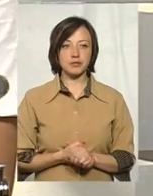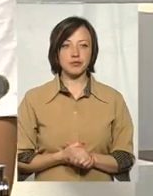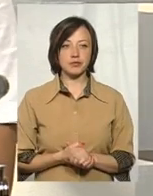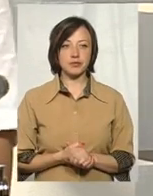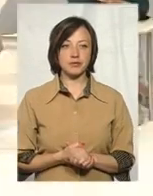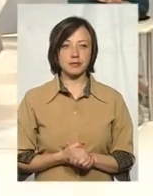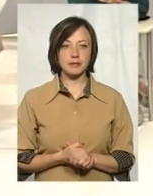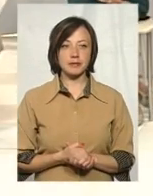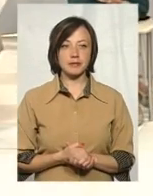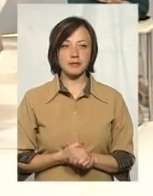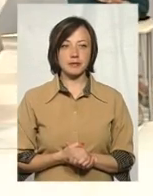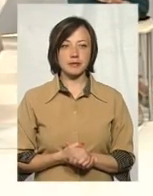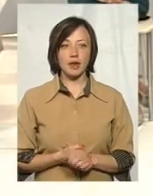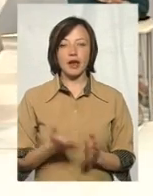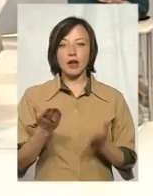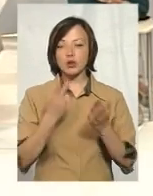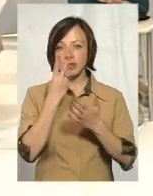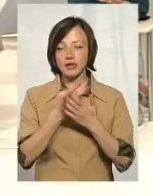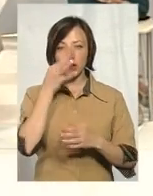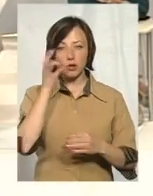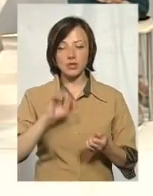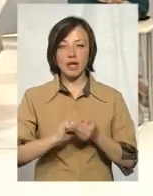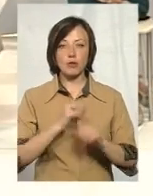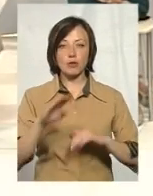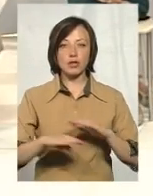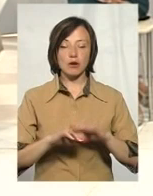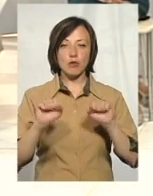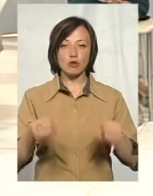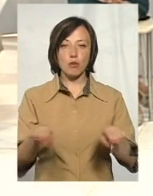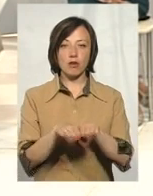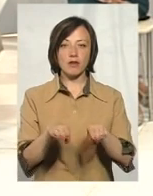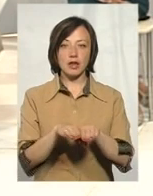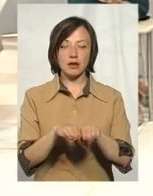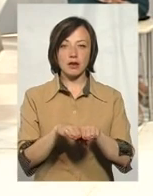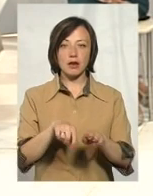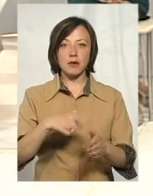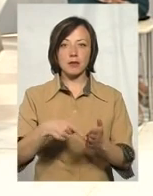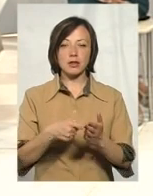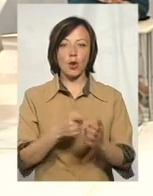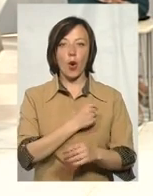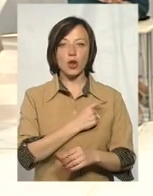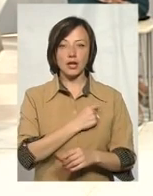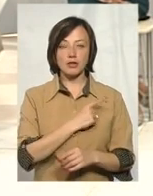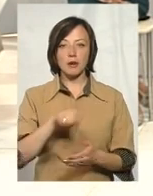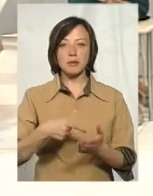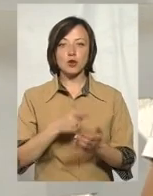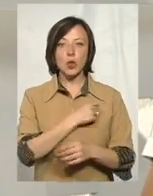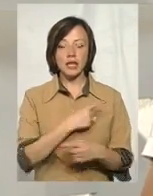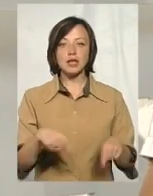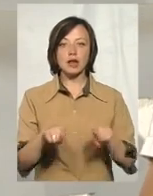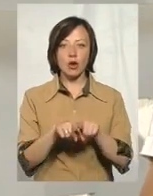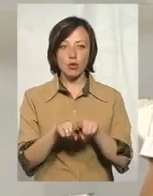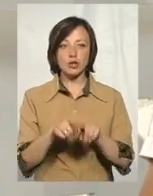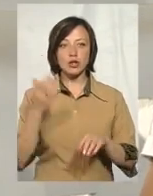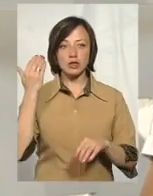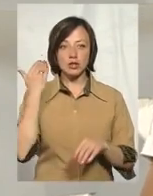Якщо дивитися на досвід Кам'янець-Подільського, я можу порівняти його з містом Одесою, тому що місто Одеса також була